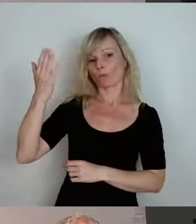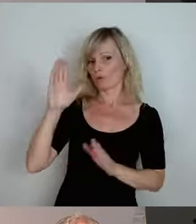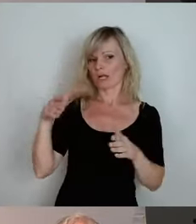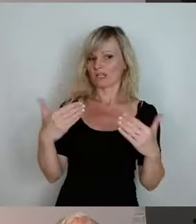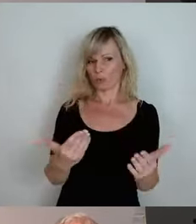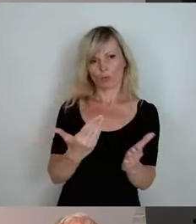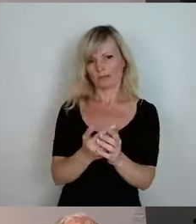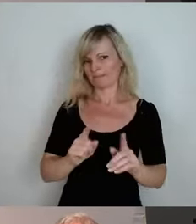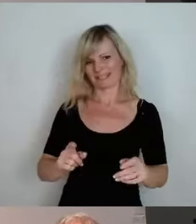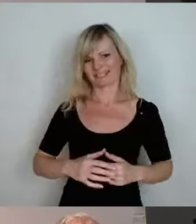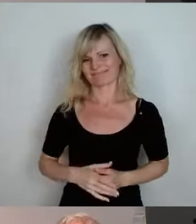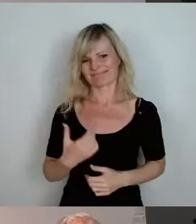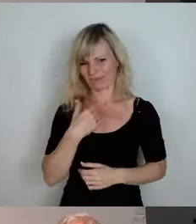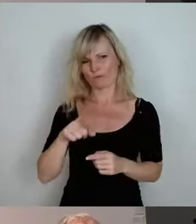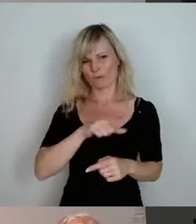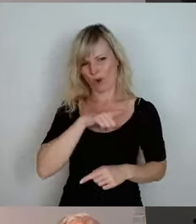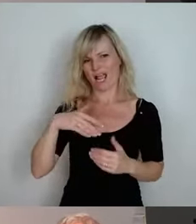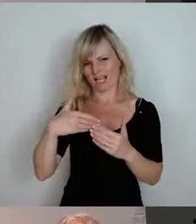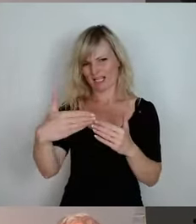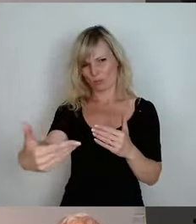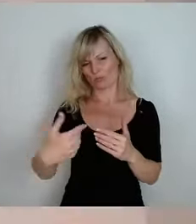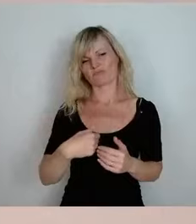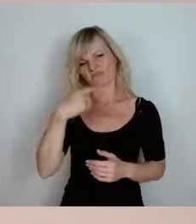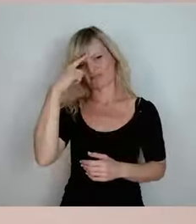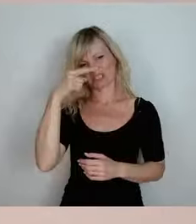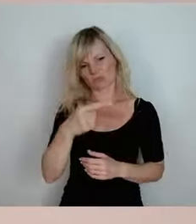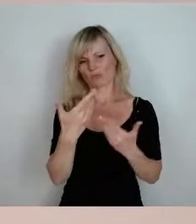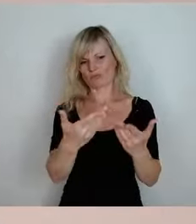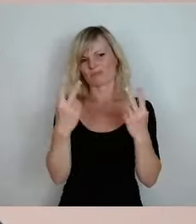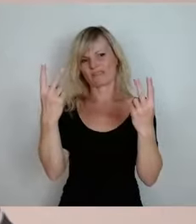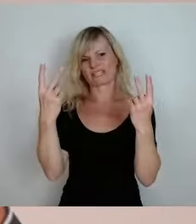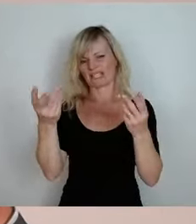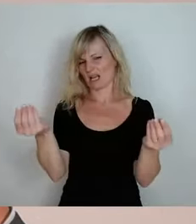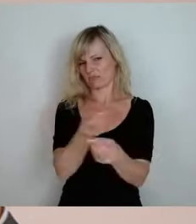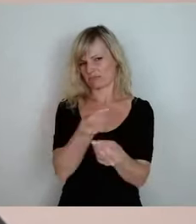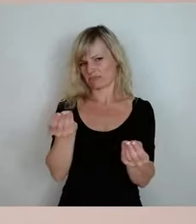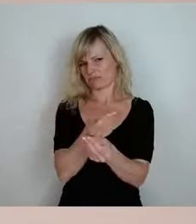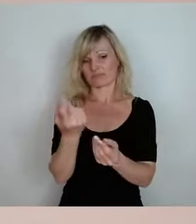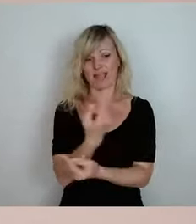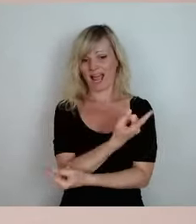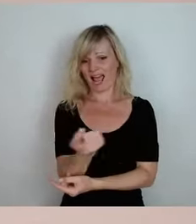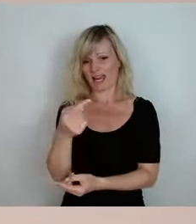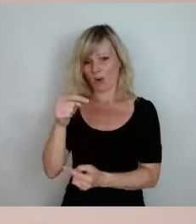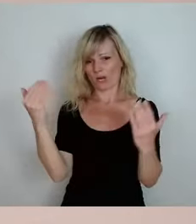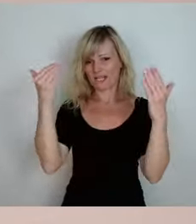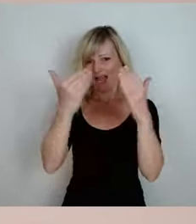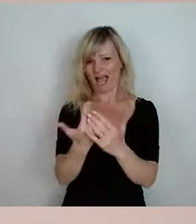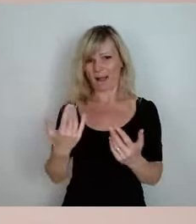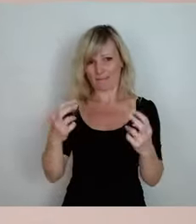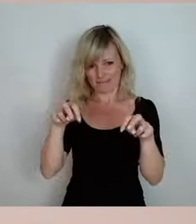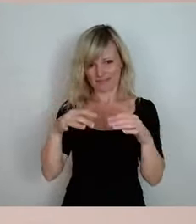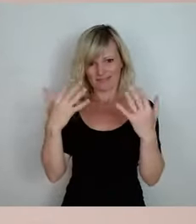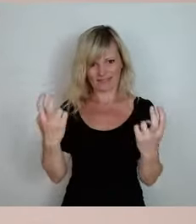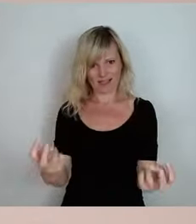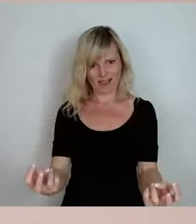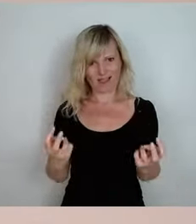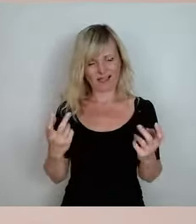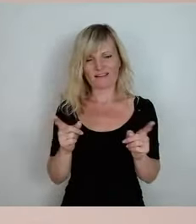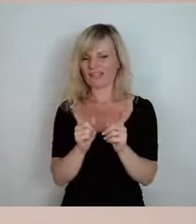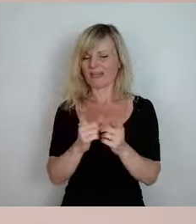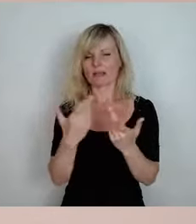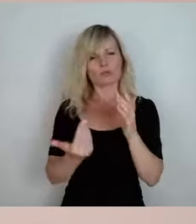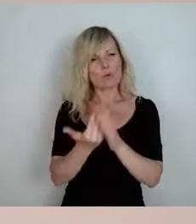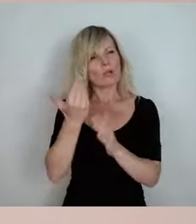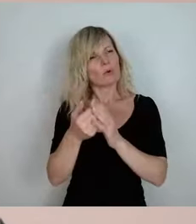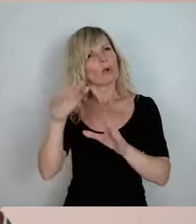Ich hoffe, du machst es noch ganz lange, weil ich es für ganz wichtig halte. Denn ich denke, alle, die heute Abend hier waren, haben irgendwas Neues erfahren, irgendeinen Zusammenhang gesehen, den sie vorher